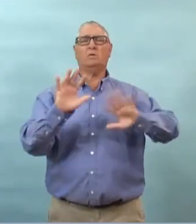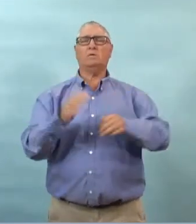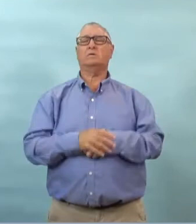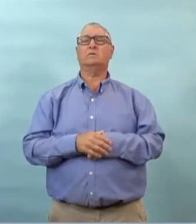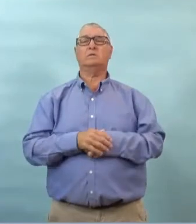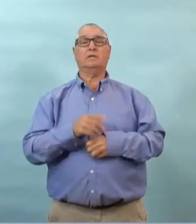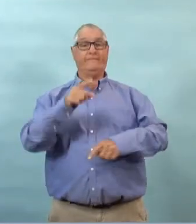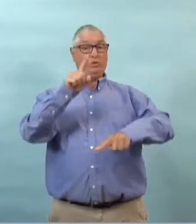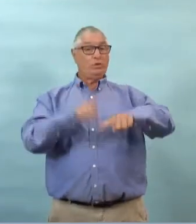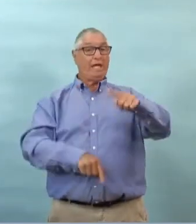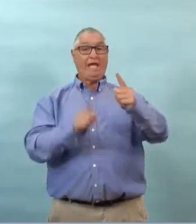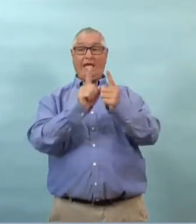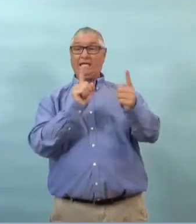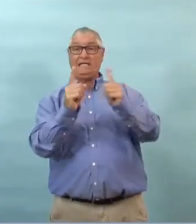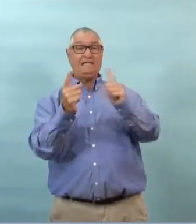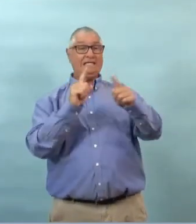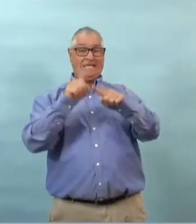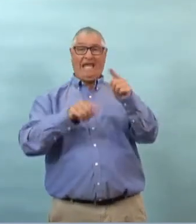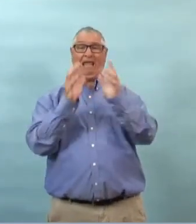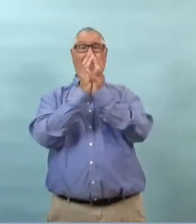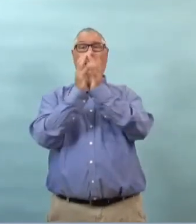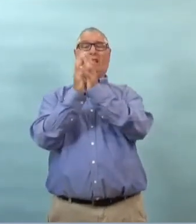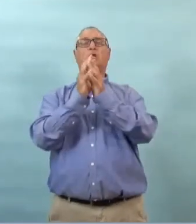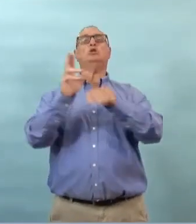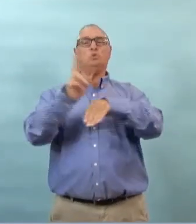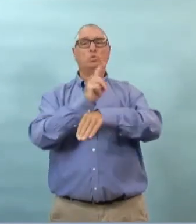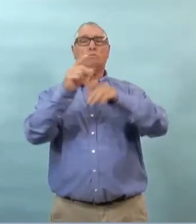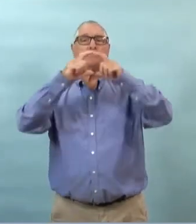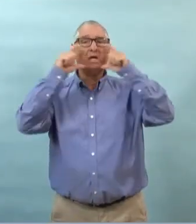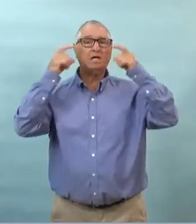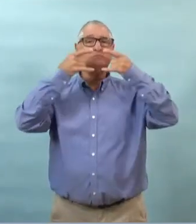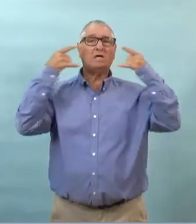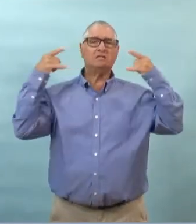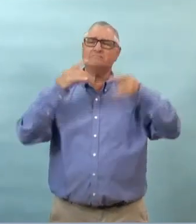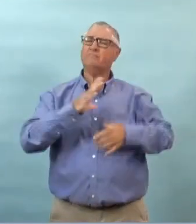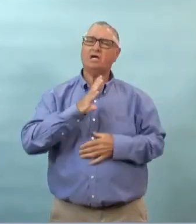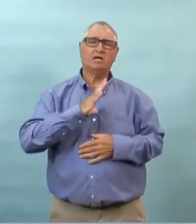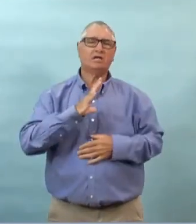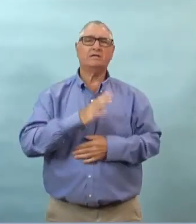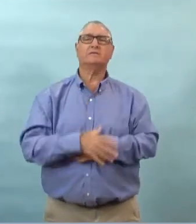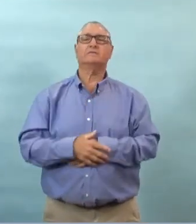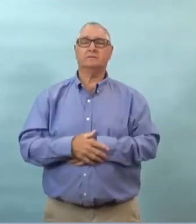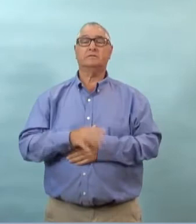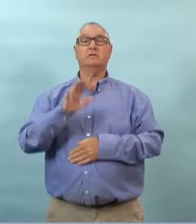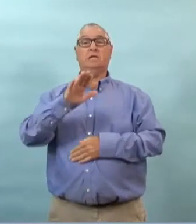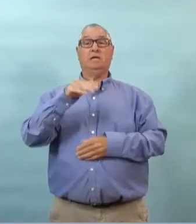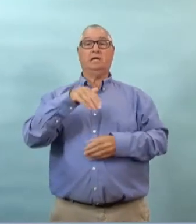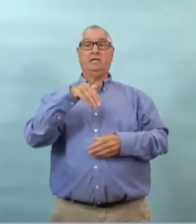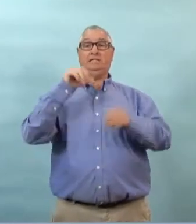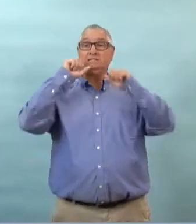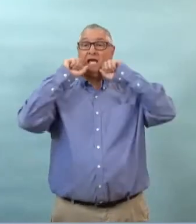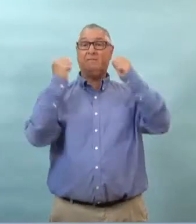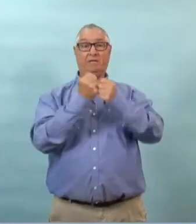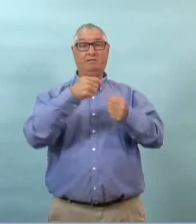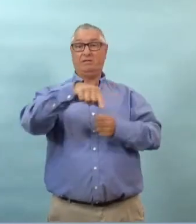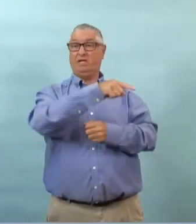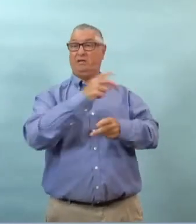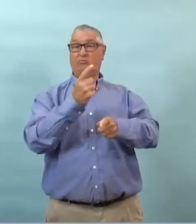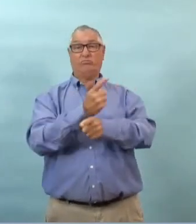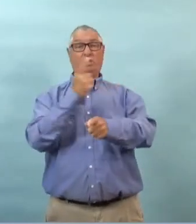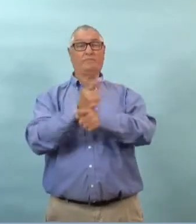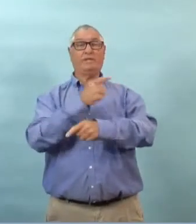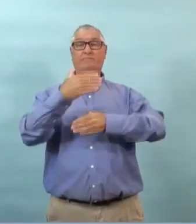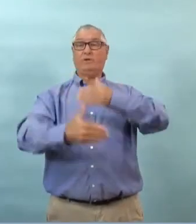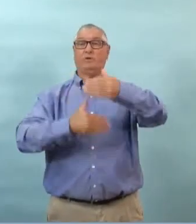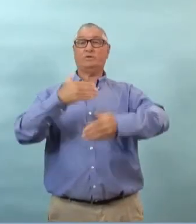maintenir l'éloignement physique surtout si on est en intérieur donc en ce qui concerne ces cas à steinbach tout le monde a fait'est ce qu'il fallait